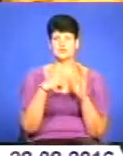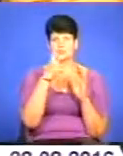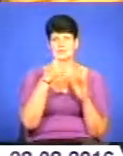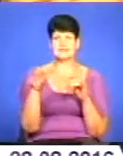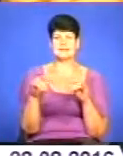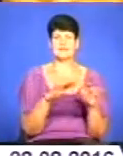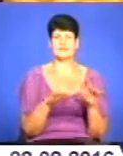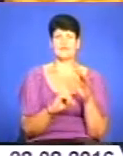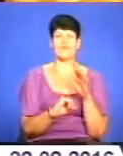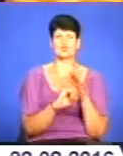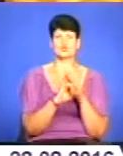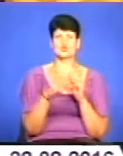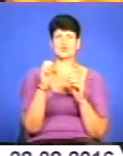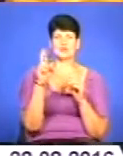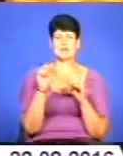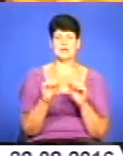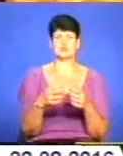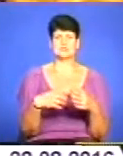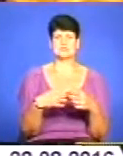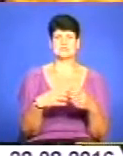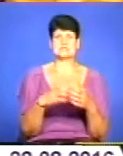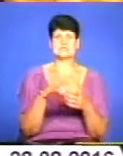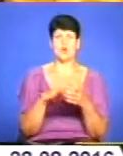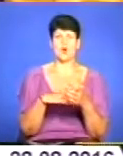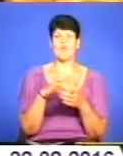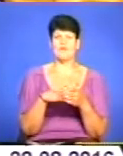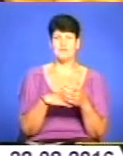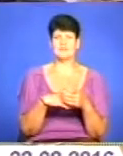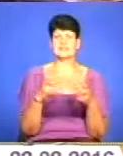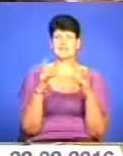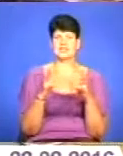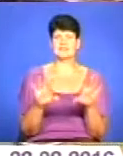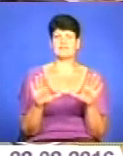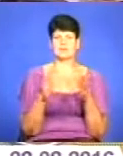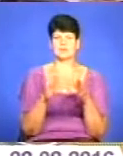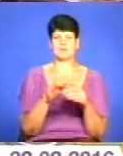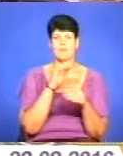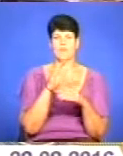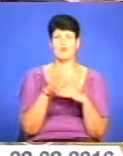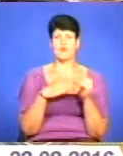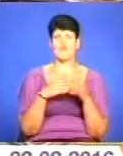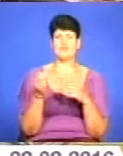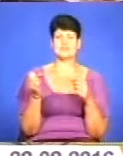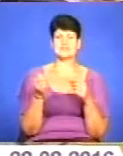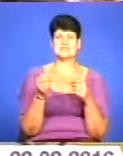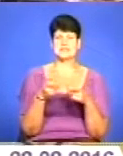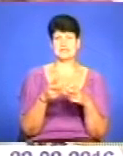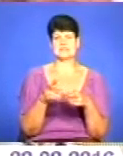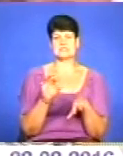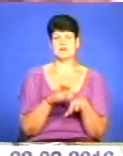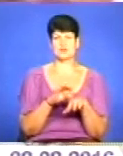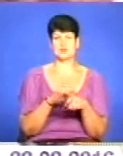діяльності Фонду соціального страхування від нещасних випадків на виробництві та професійних захворювань відзначили захоплюючими спортивними змаганнями.